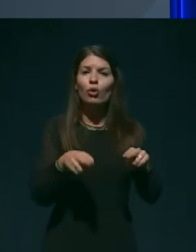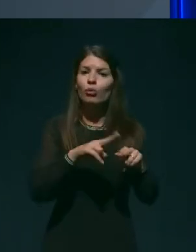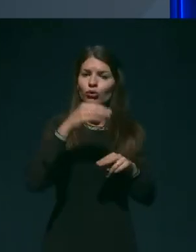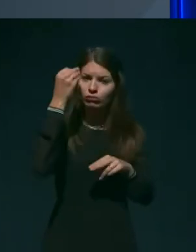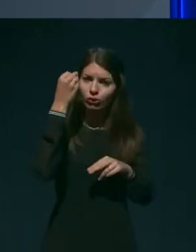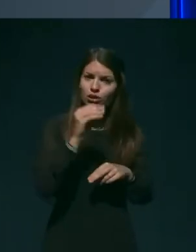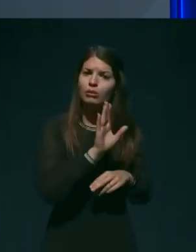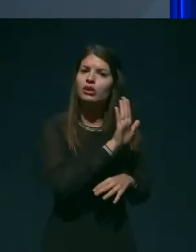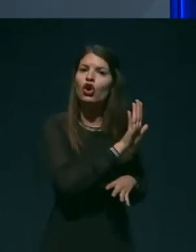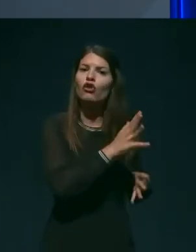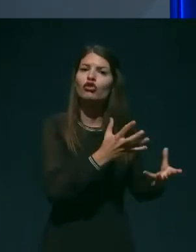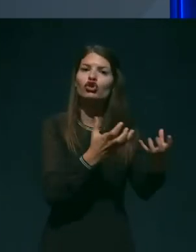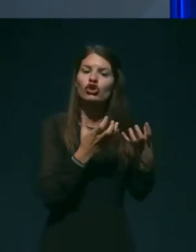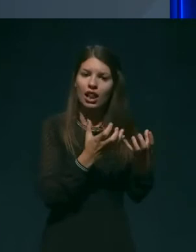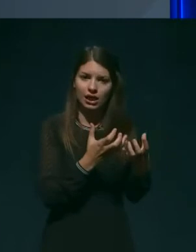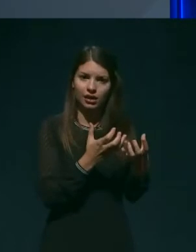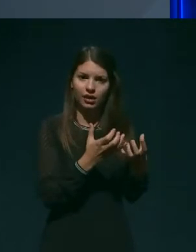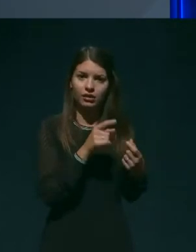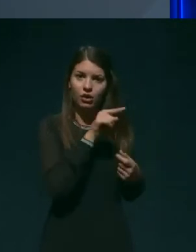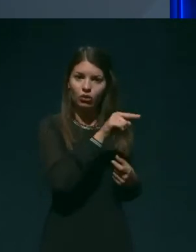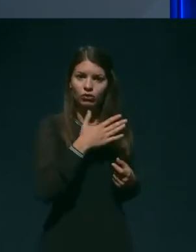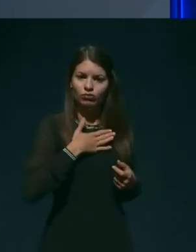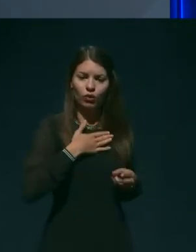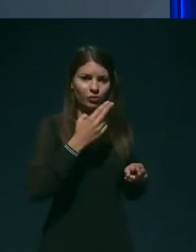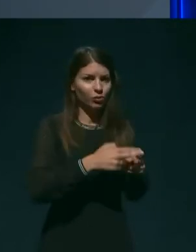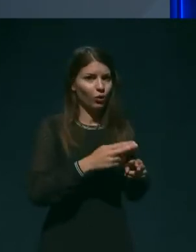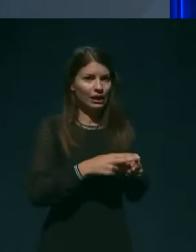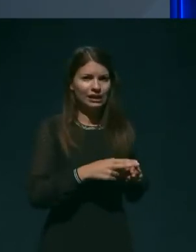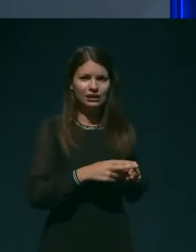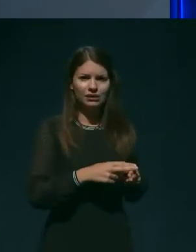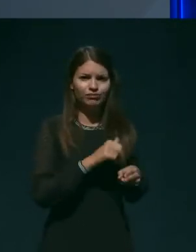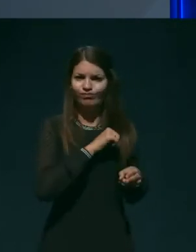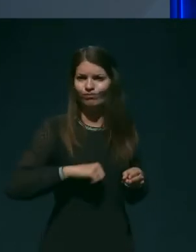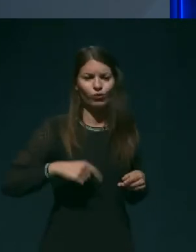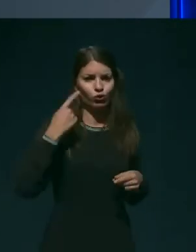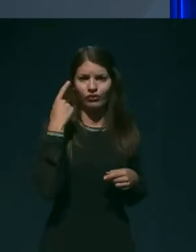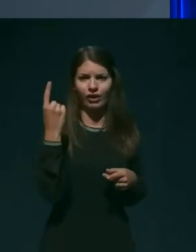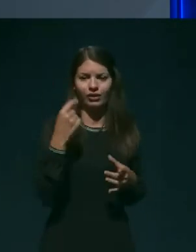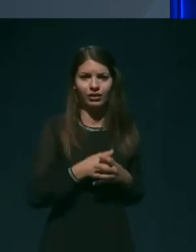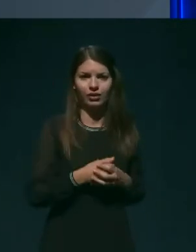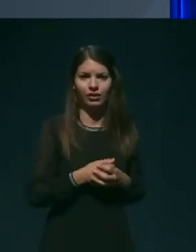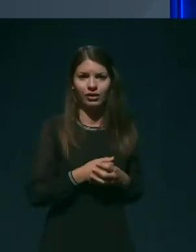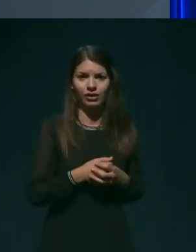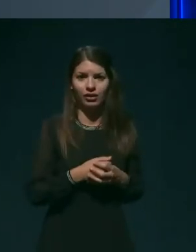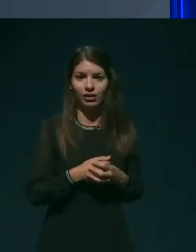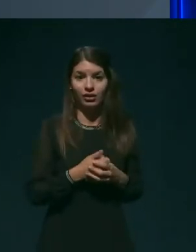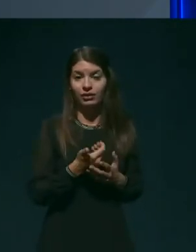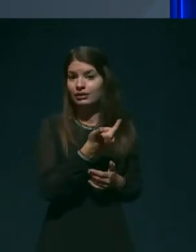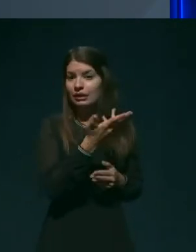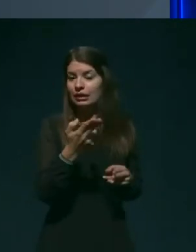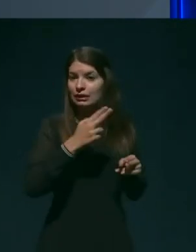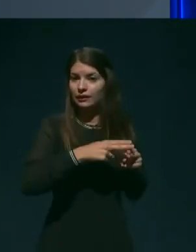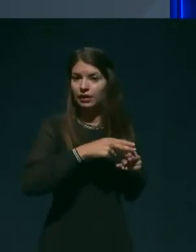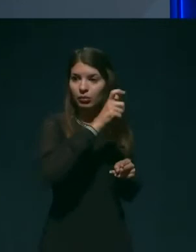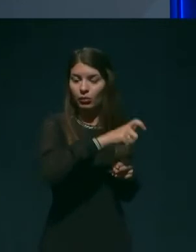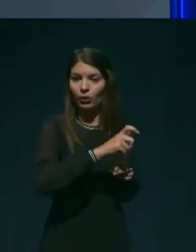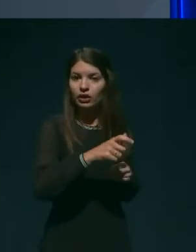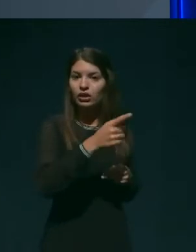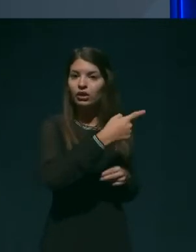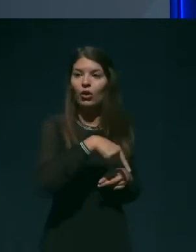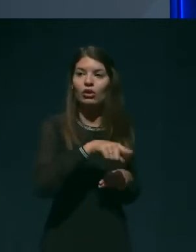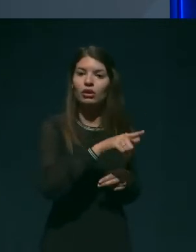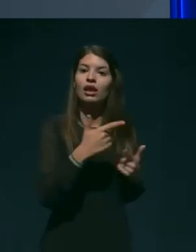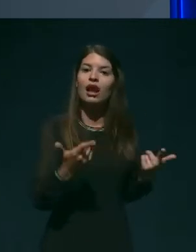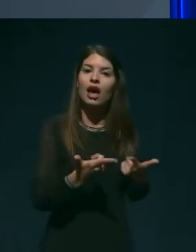bovnika, da v svoji bolezni ne želi vedeti. Določeni bovniki živijo lažje,